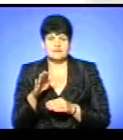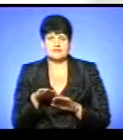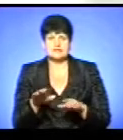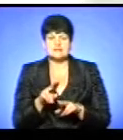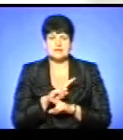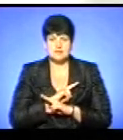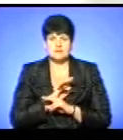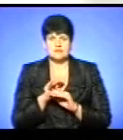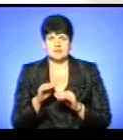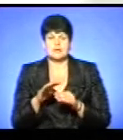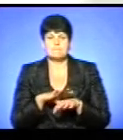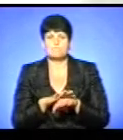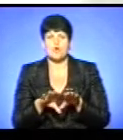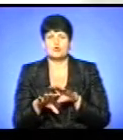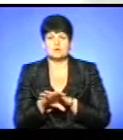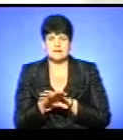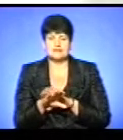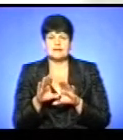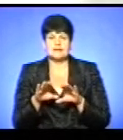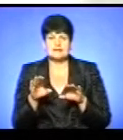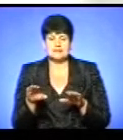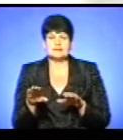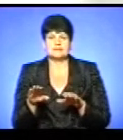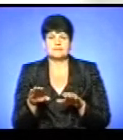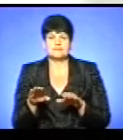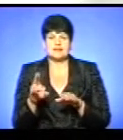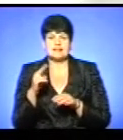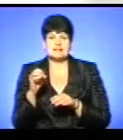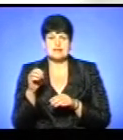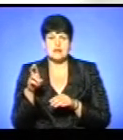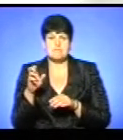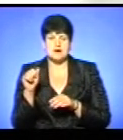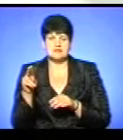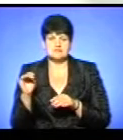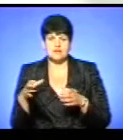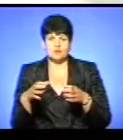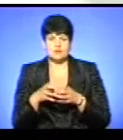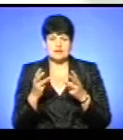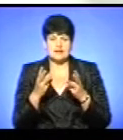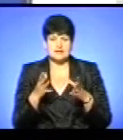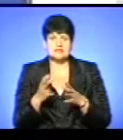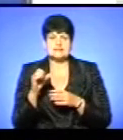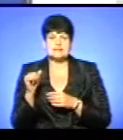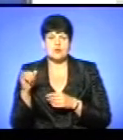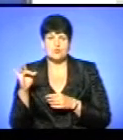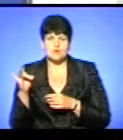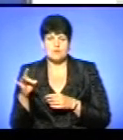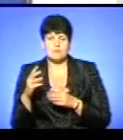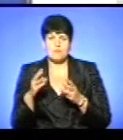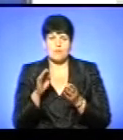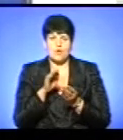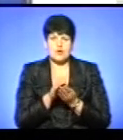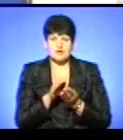полонених. 14-15 рік – це Дебальцевський котел, Саур-Могила, Іловацький котел, то біж ДАП,